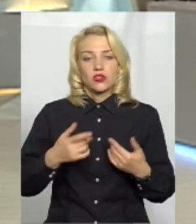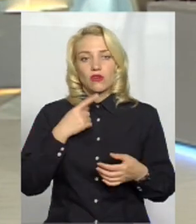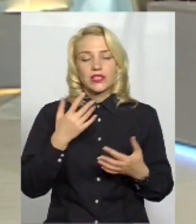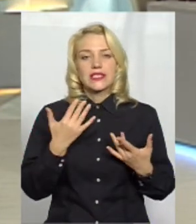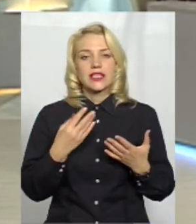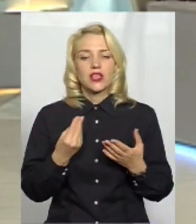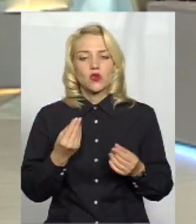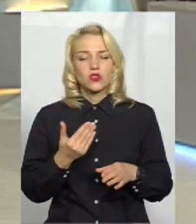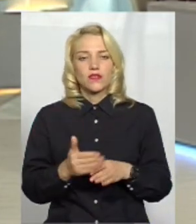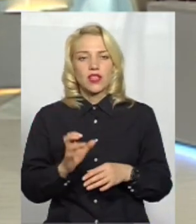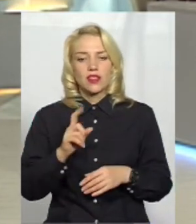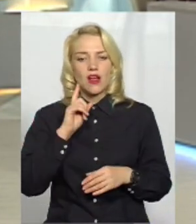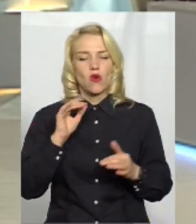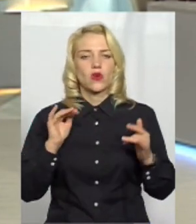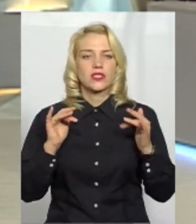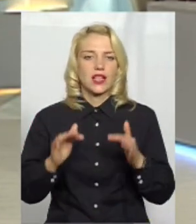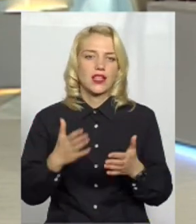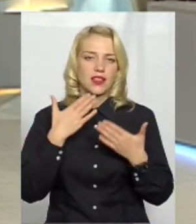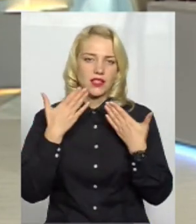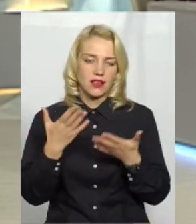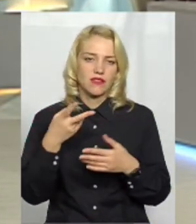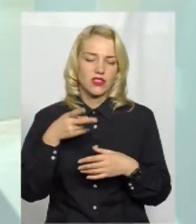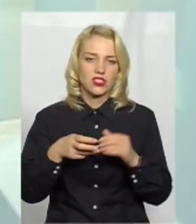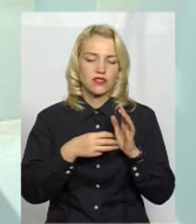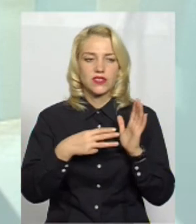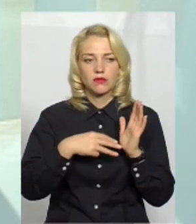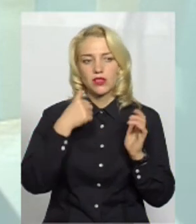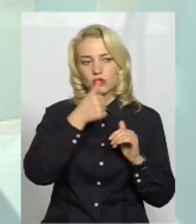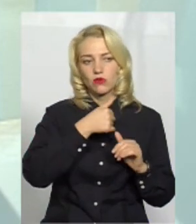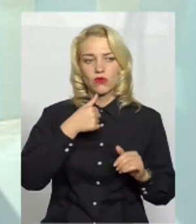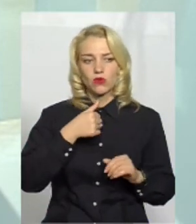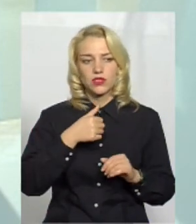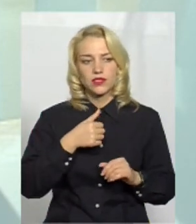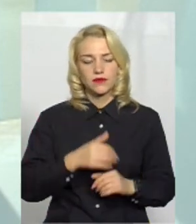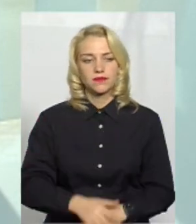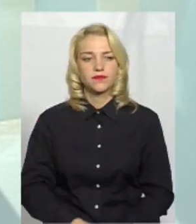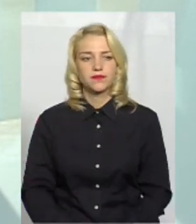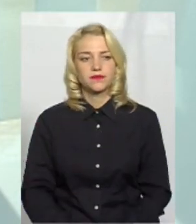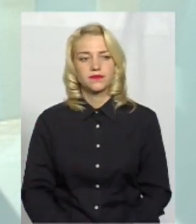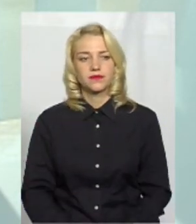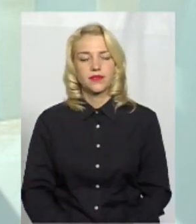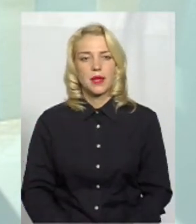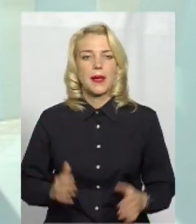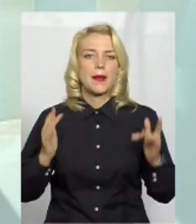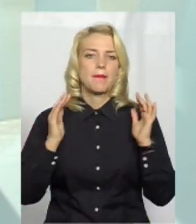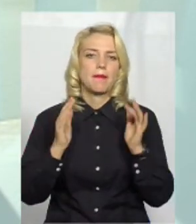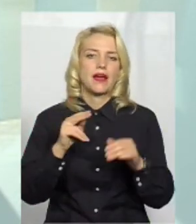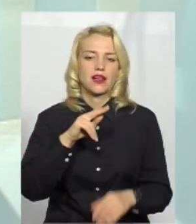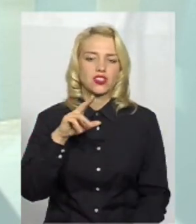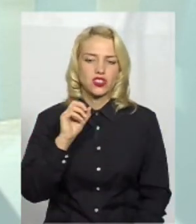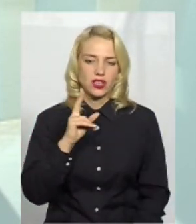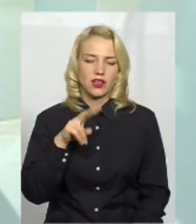скільки коштів виділялися на озеленення? я записала, що в 2018 році парк Чекмана,